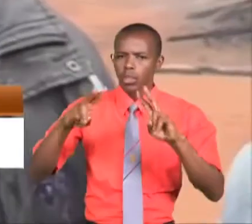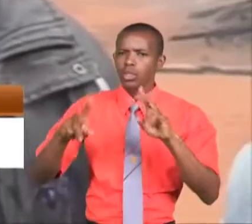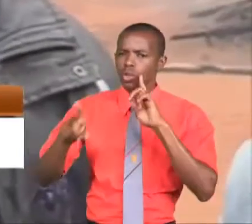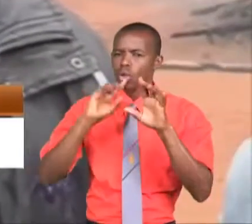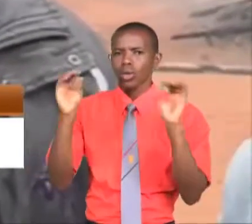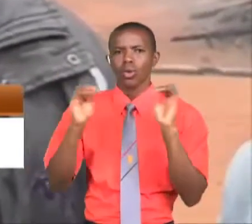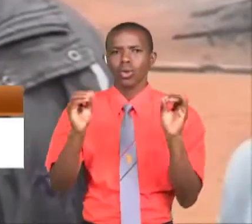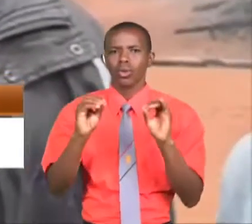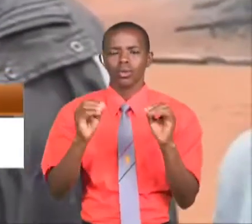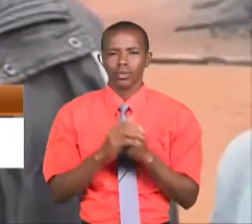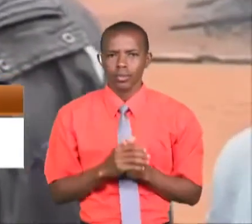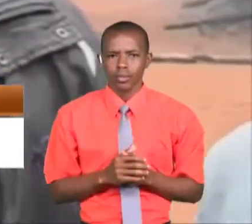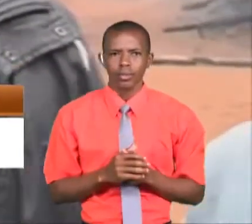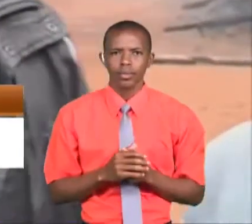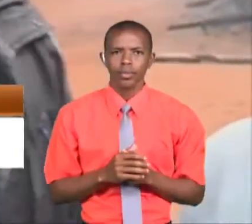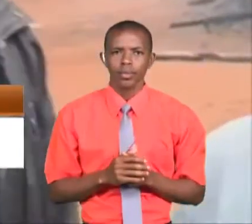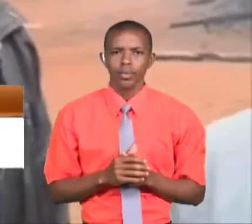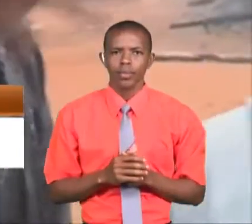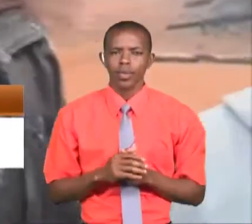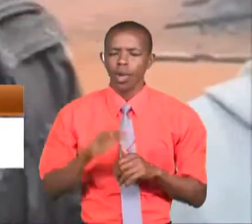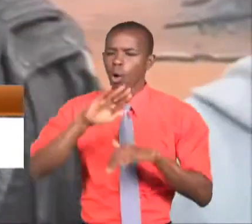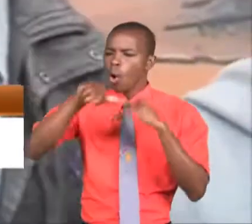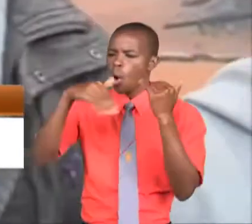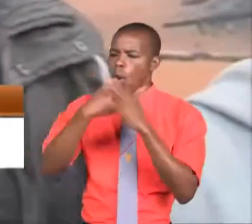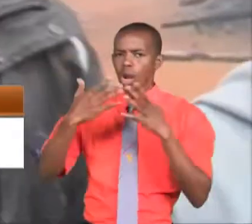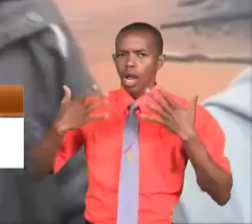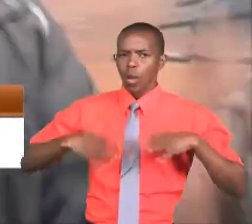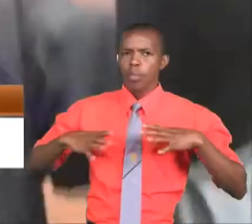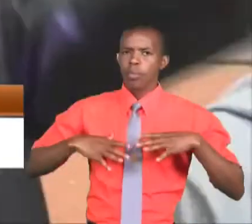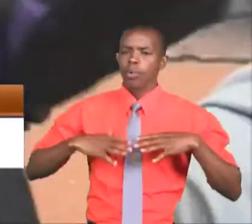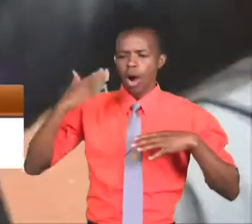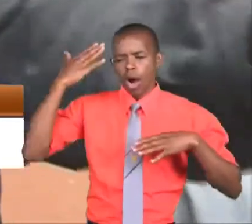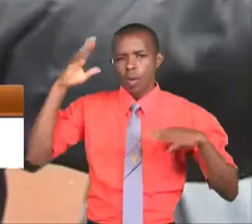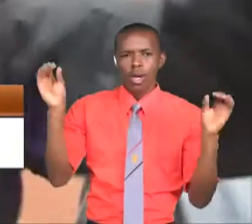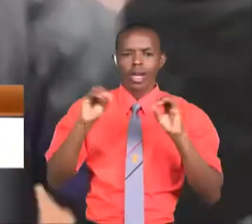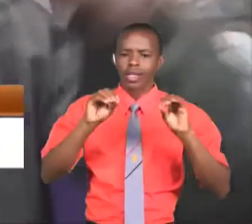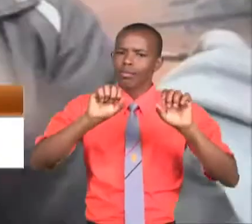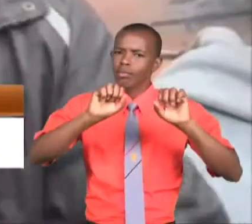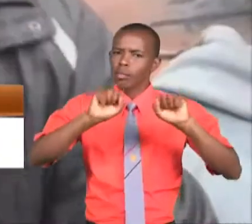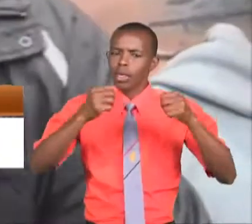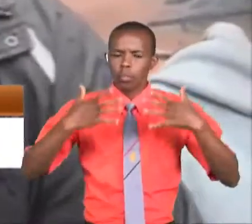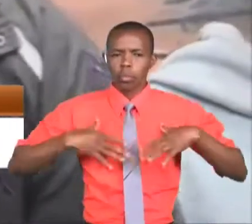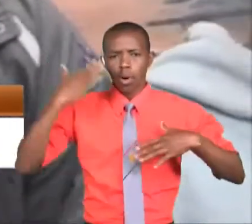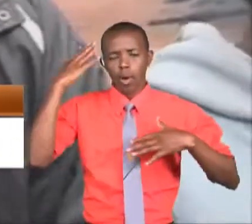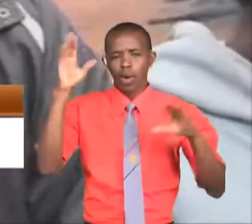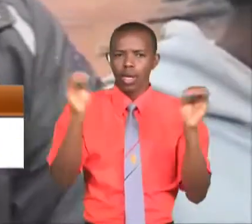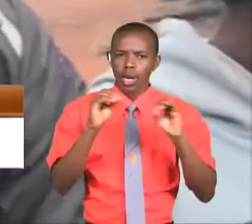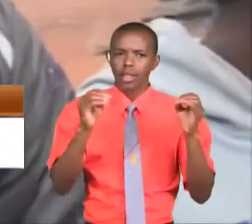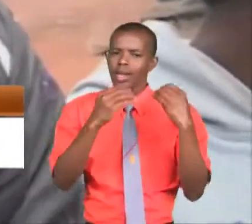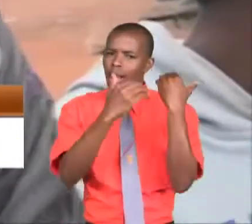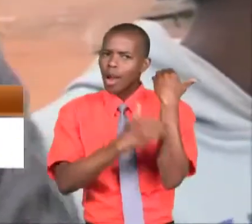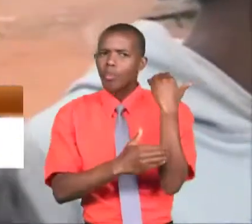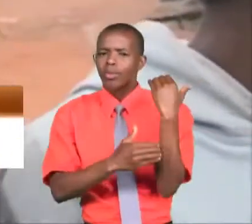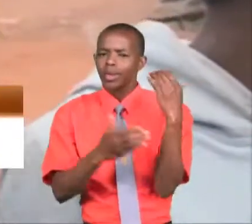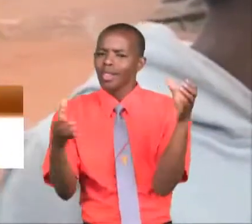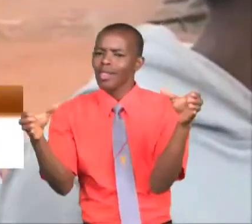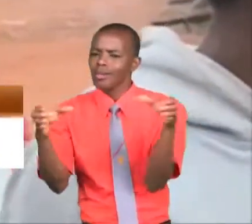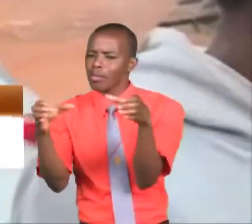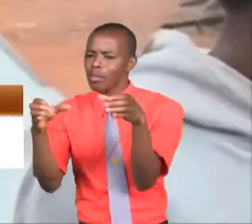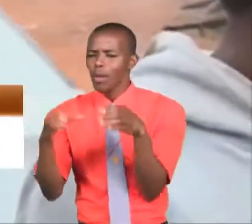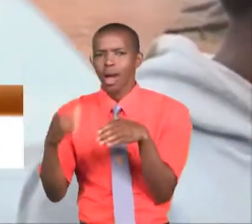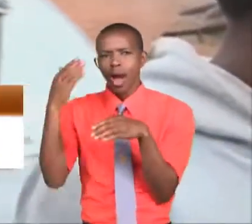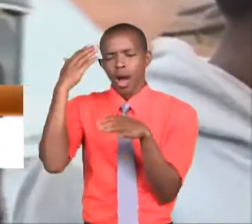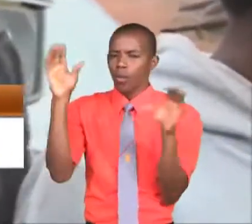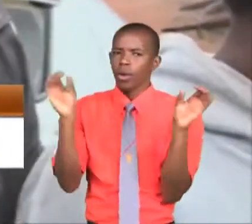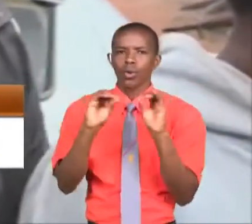is talking to us All these people, nobody was aware Watuaduthi hawa kuwawea Hakuna haslas, hakuna haslas alikuwa awea Ati